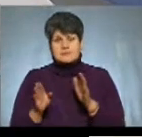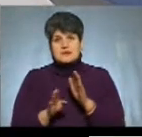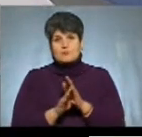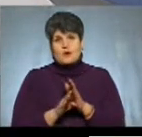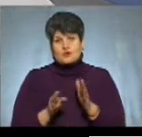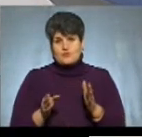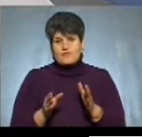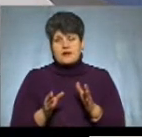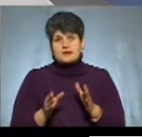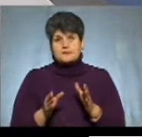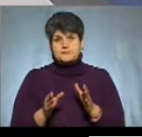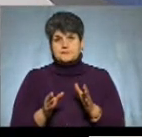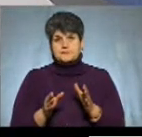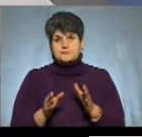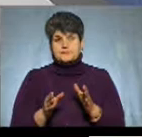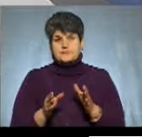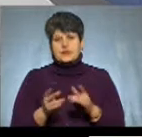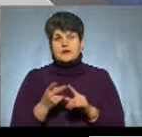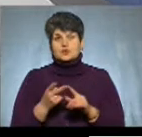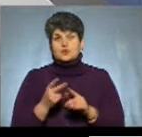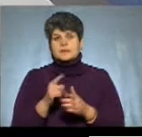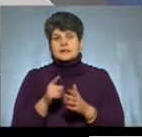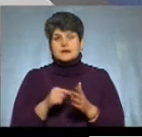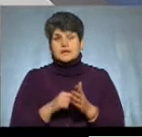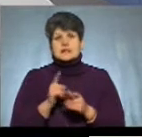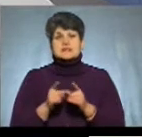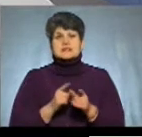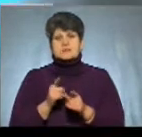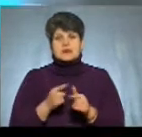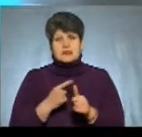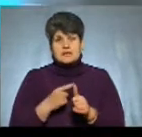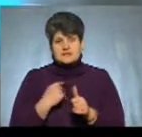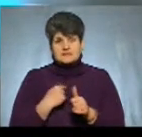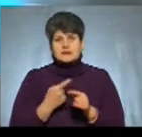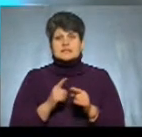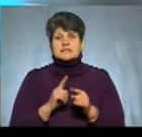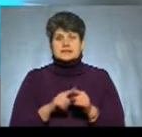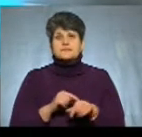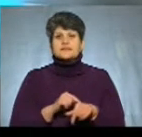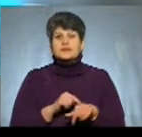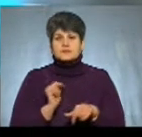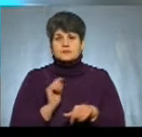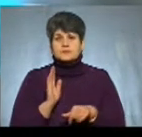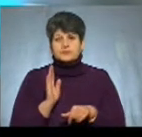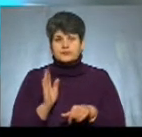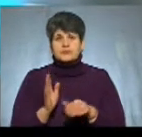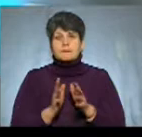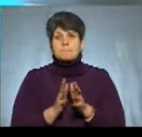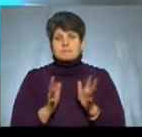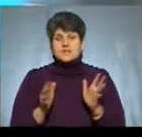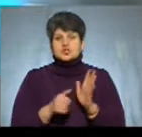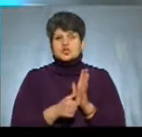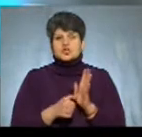юрисдикційного, а друге питання – зміна назви. Тобто, це торкнеться практично більше 600